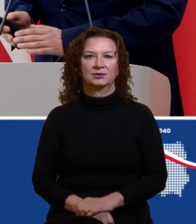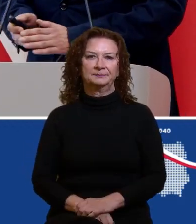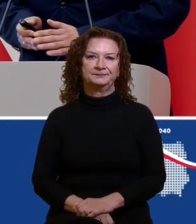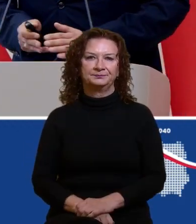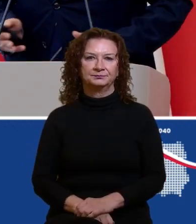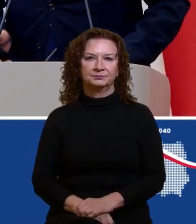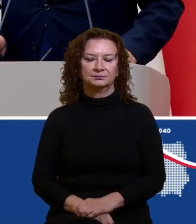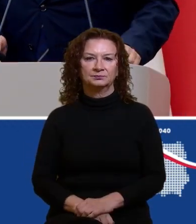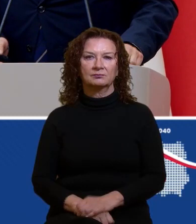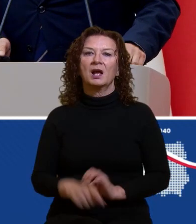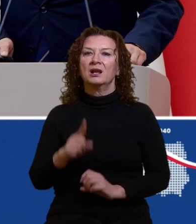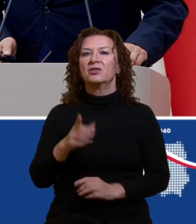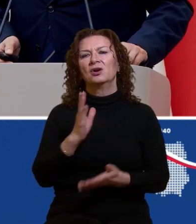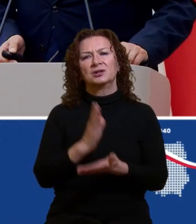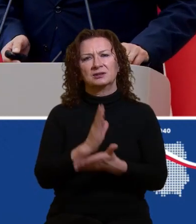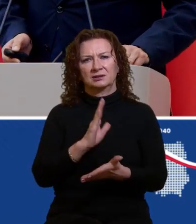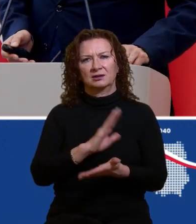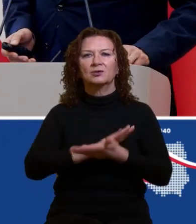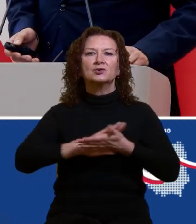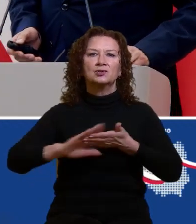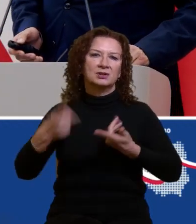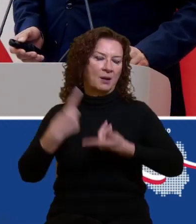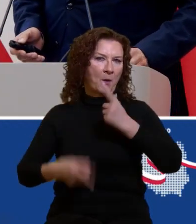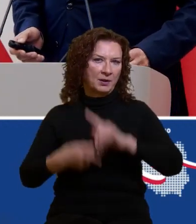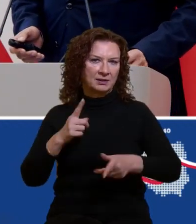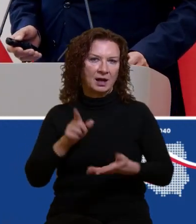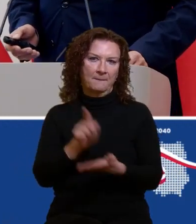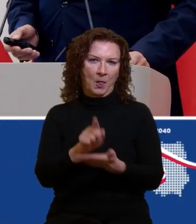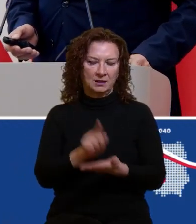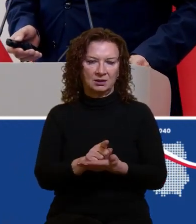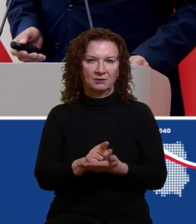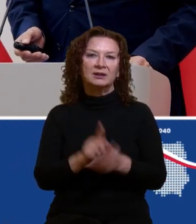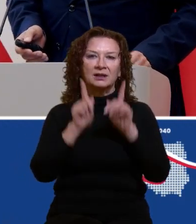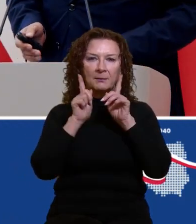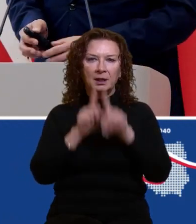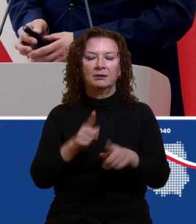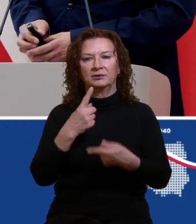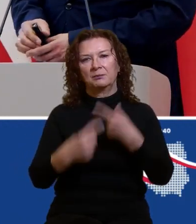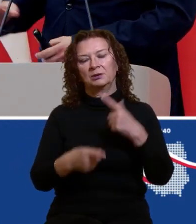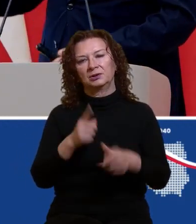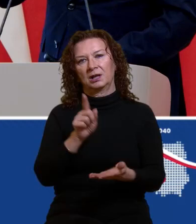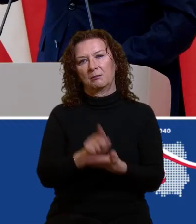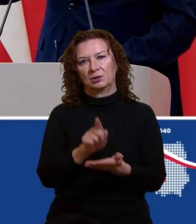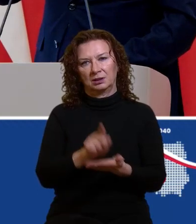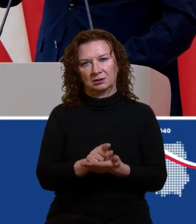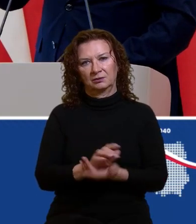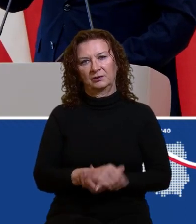Ale to jest czysta polityka podatkowa, tak naprawdę polityka podatkowa no jest